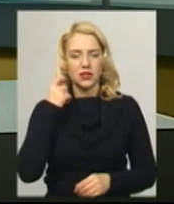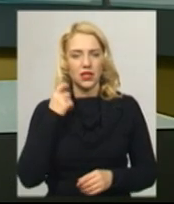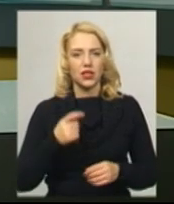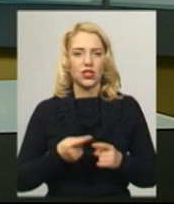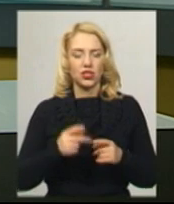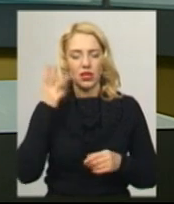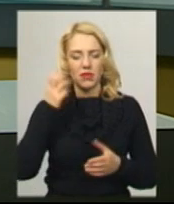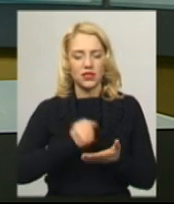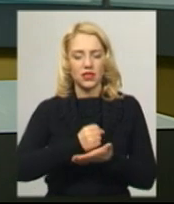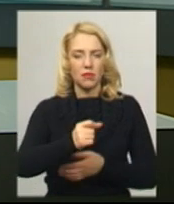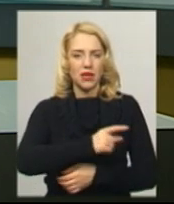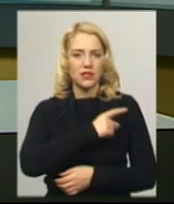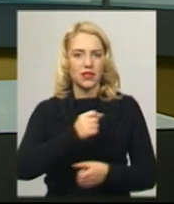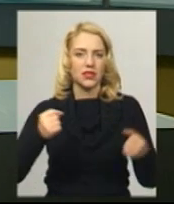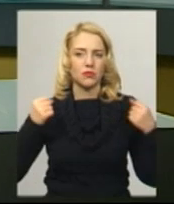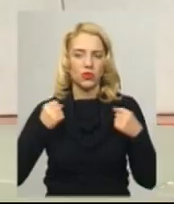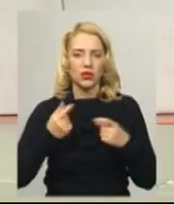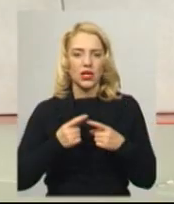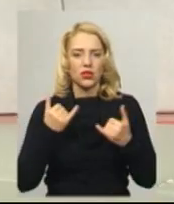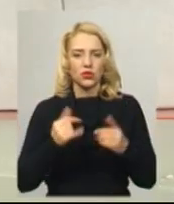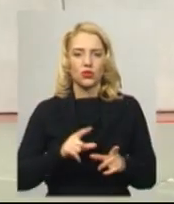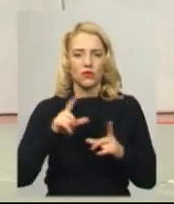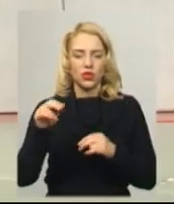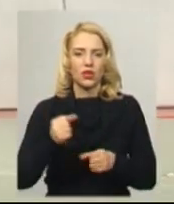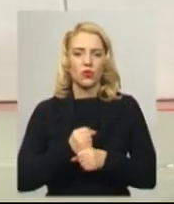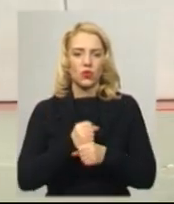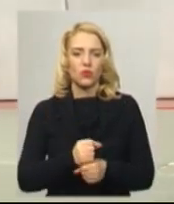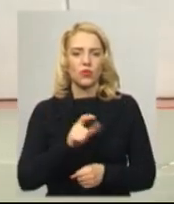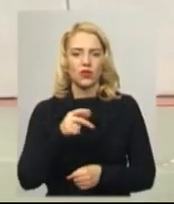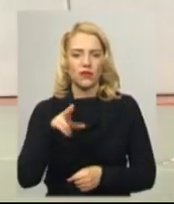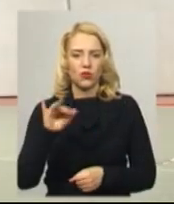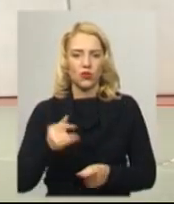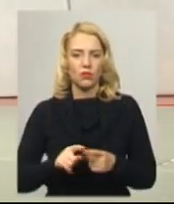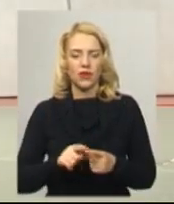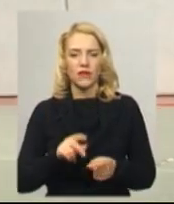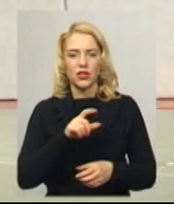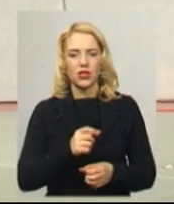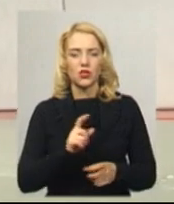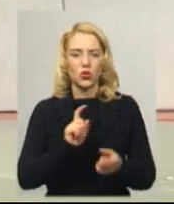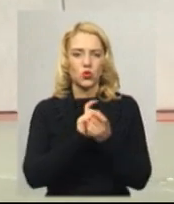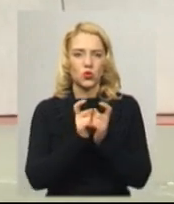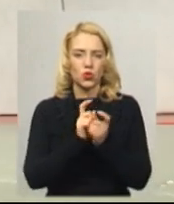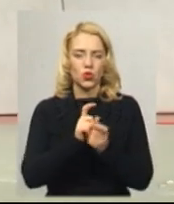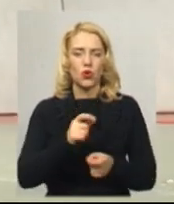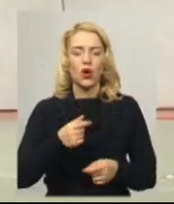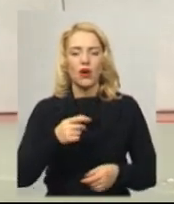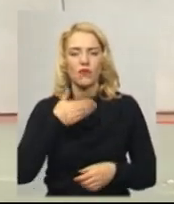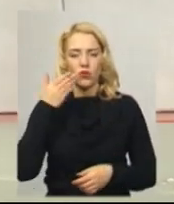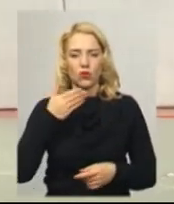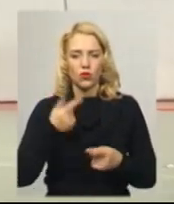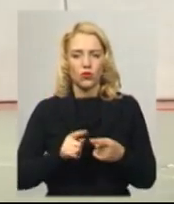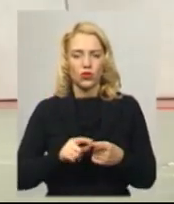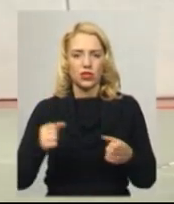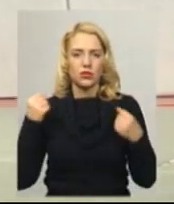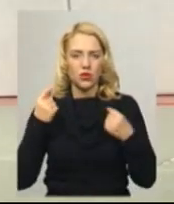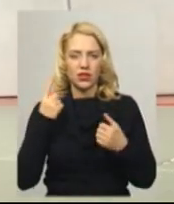кандидат в майстри спорту Андрій Боровіков сьогодні вирушає на Кубок Європи з Дзюдо в Угорщину. Спортсмен – єдиний представник в збірній